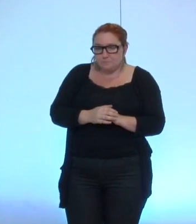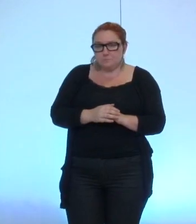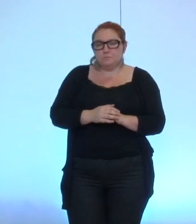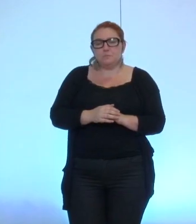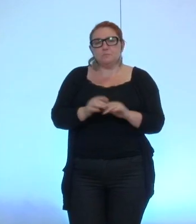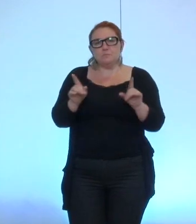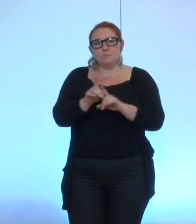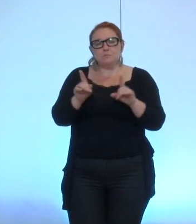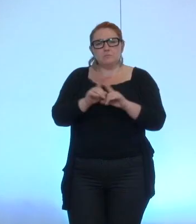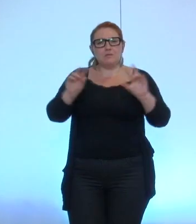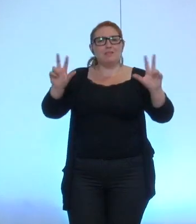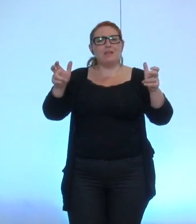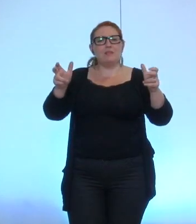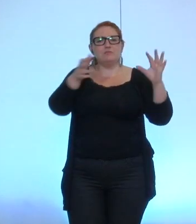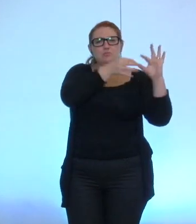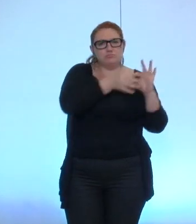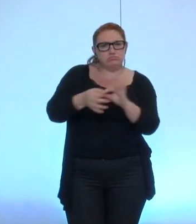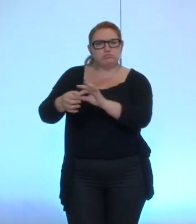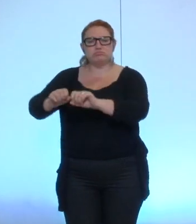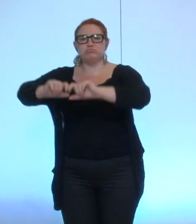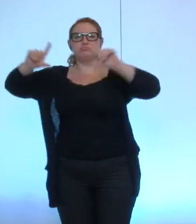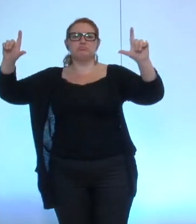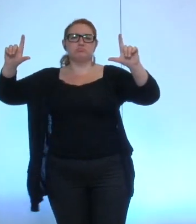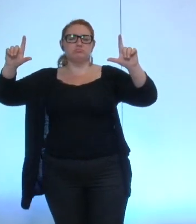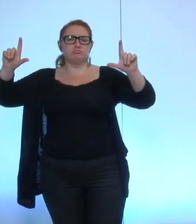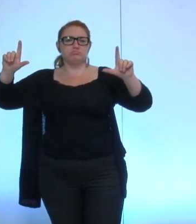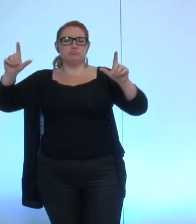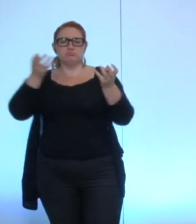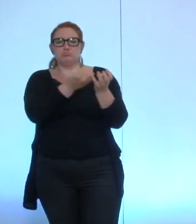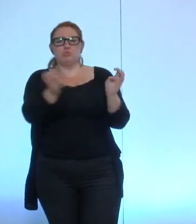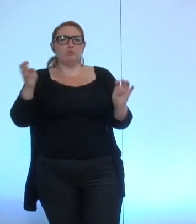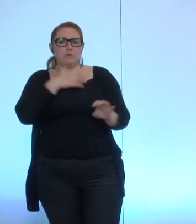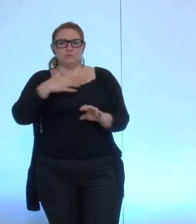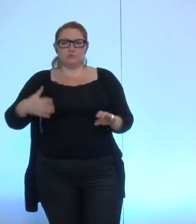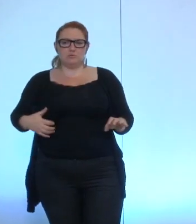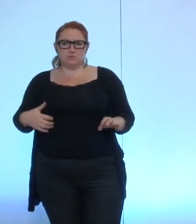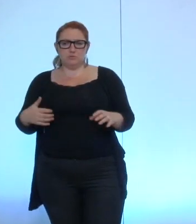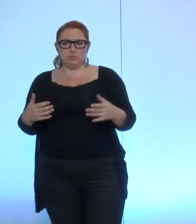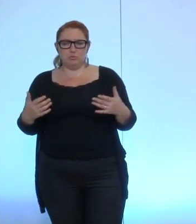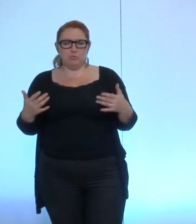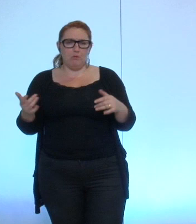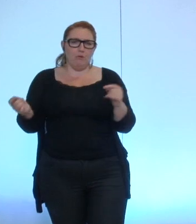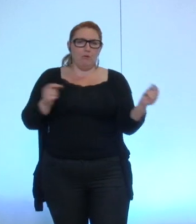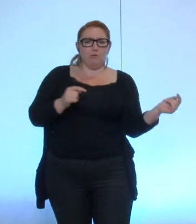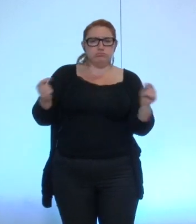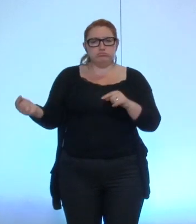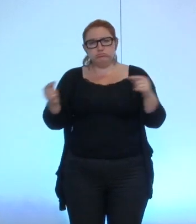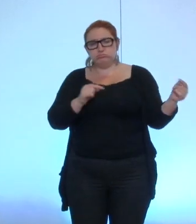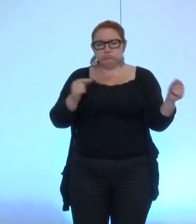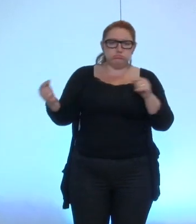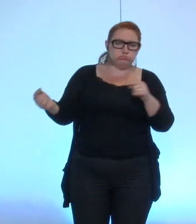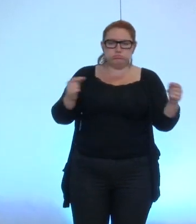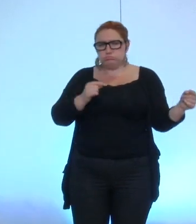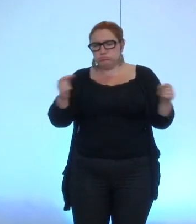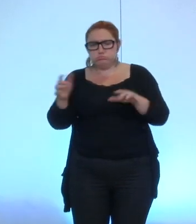la retransmission télévision des conseils municipaux était l'objet de beaucoup de discussions il y avait un